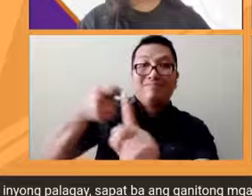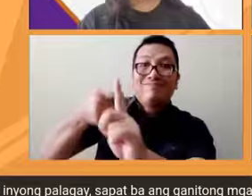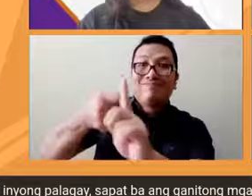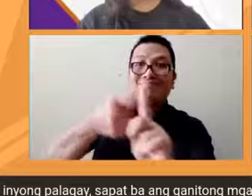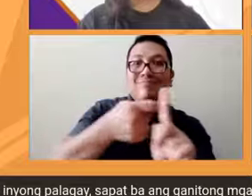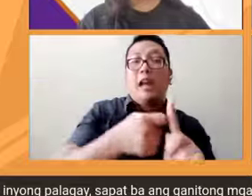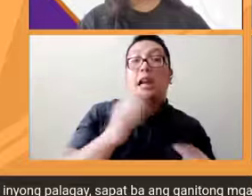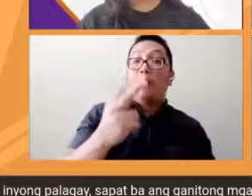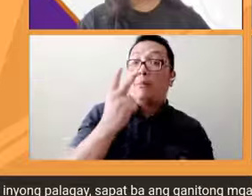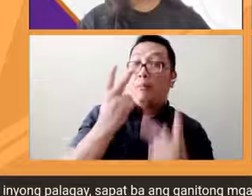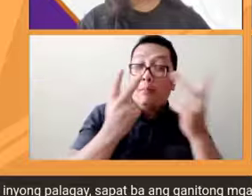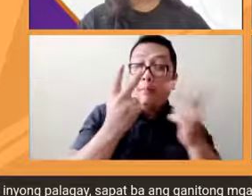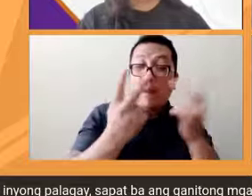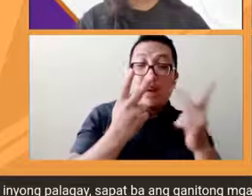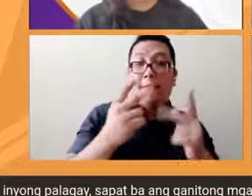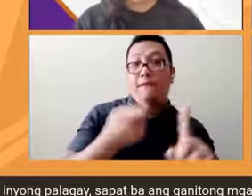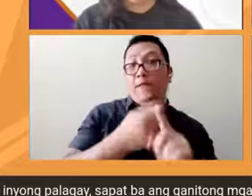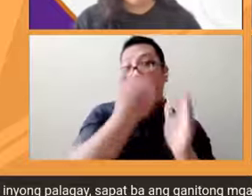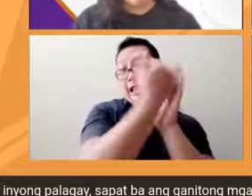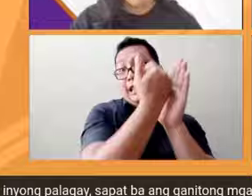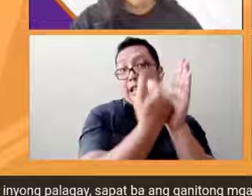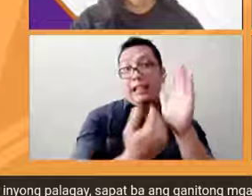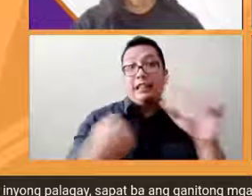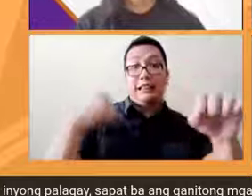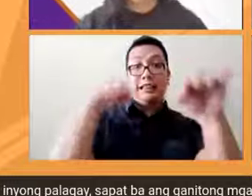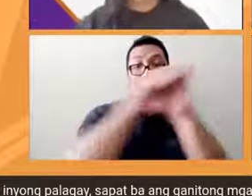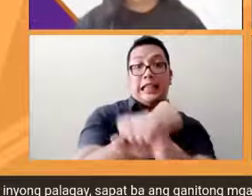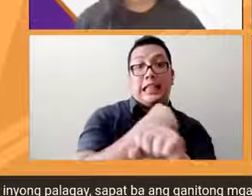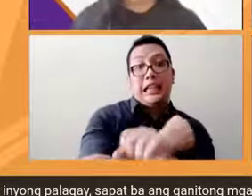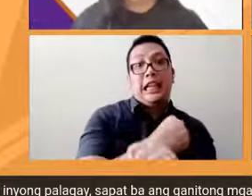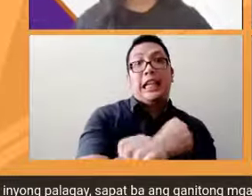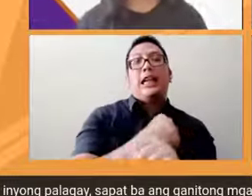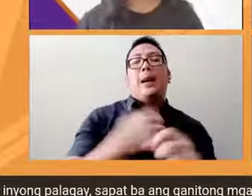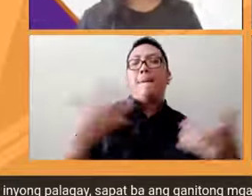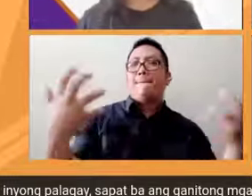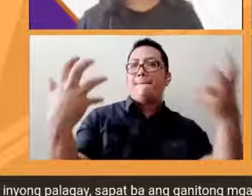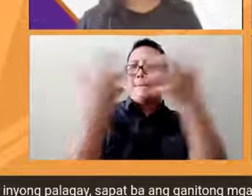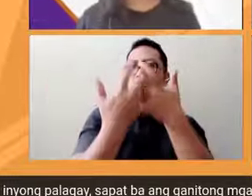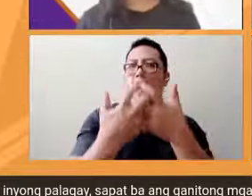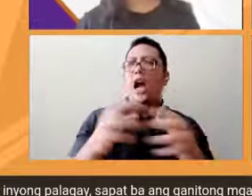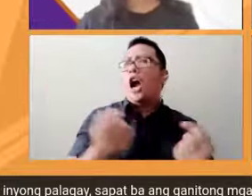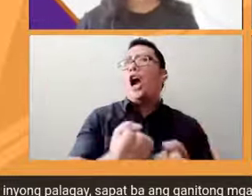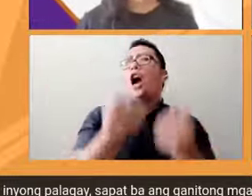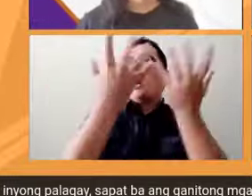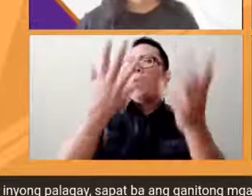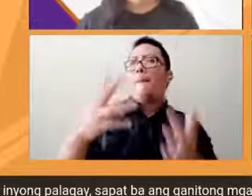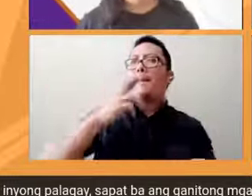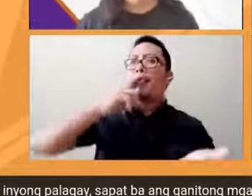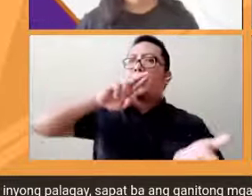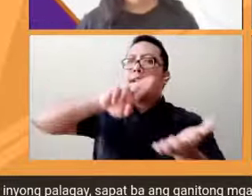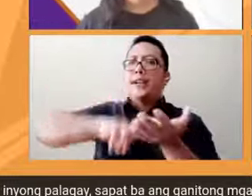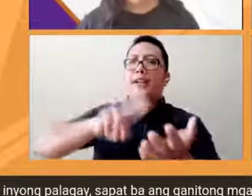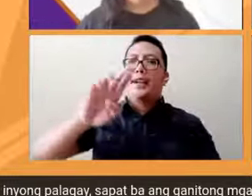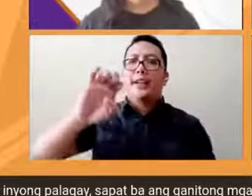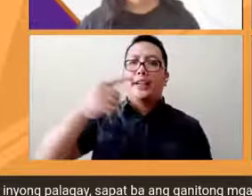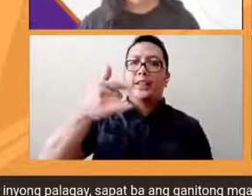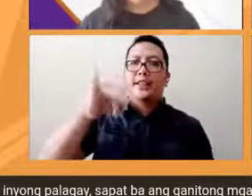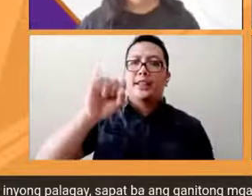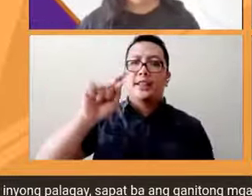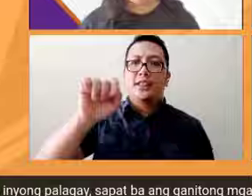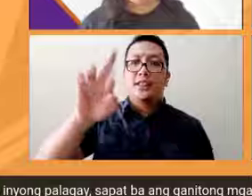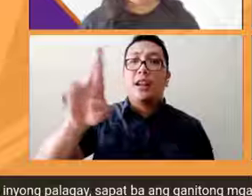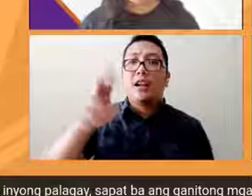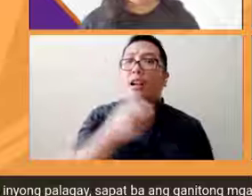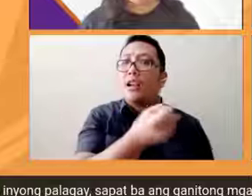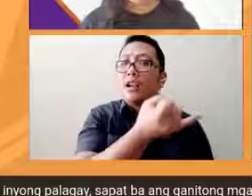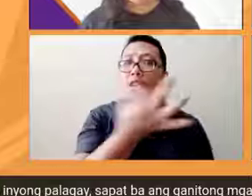nakita natin nun based on our statistics imagine natin ilan ba yung nagparehistro ilan kaya yung nagparehistro dito